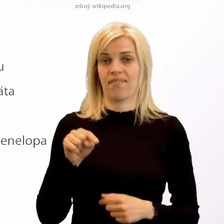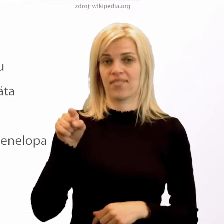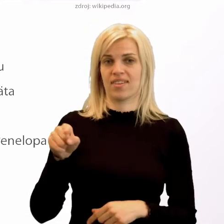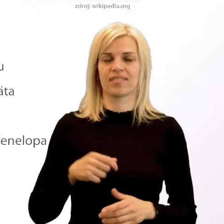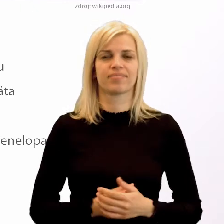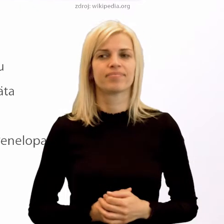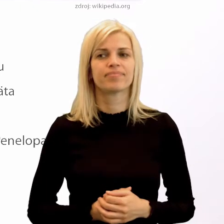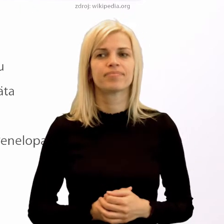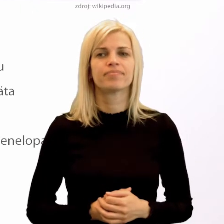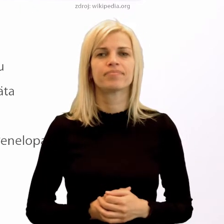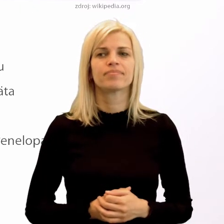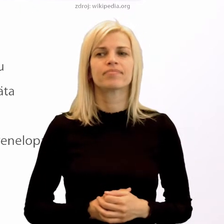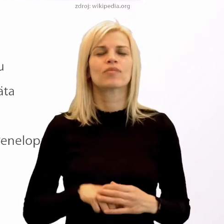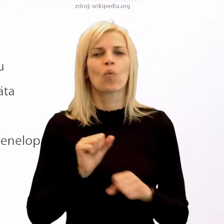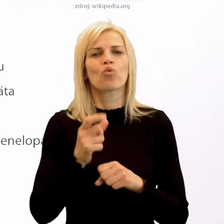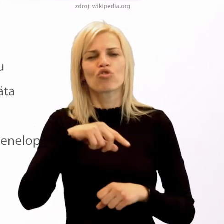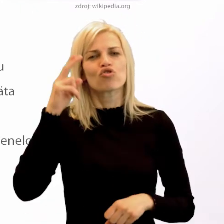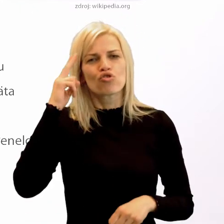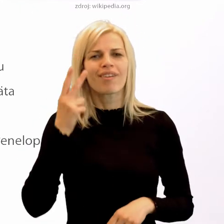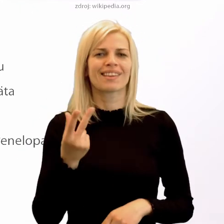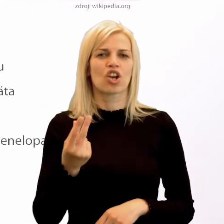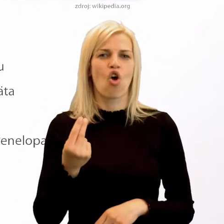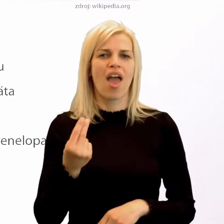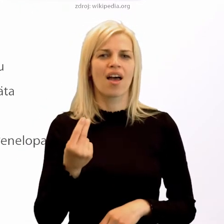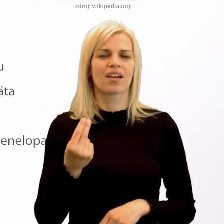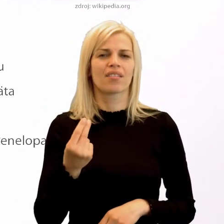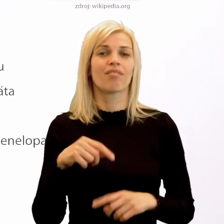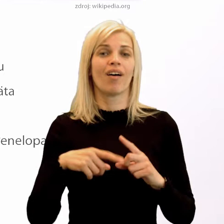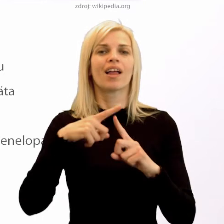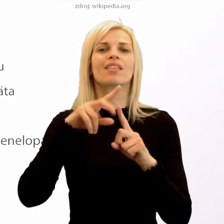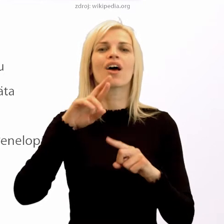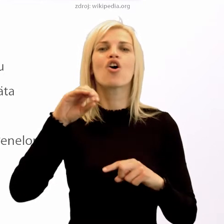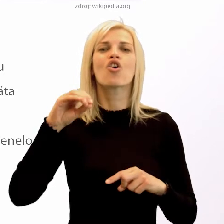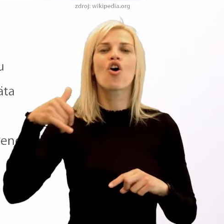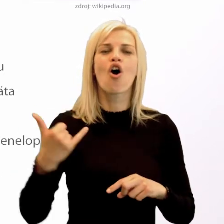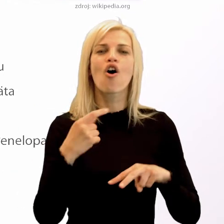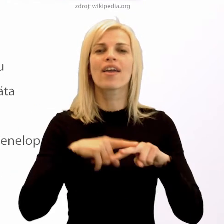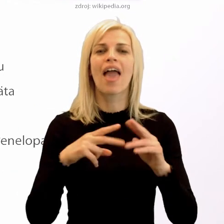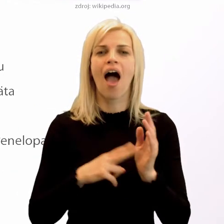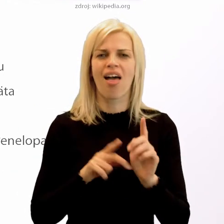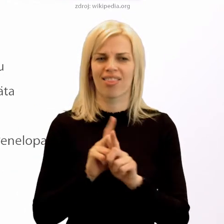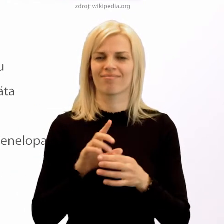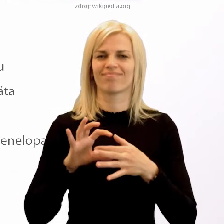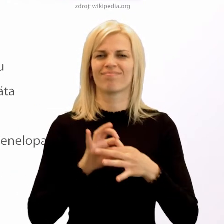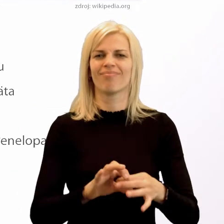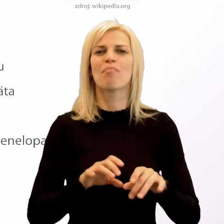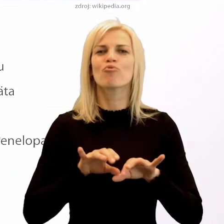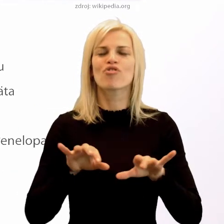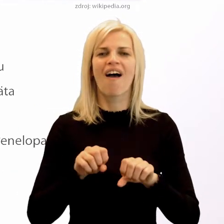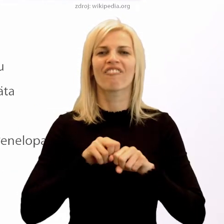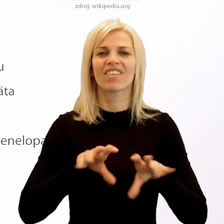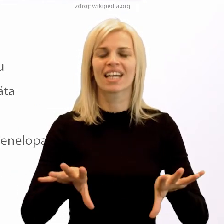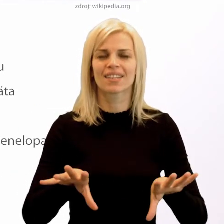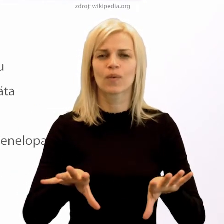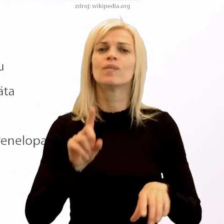asi najbližší Trojan, vírus, ktorý nápada vaše počítače. Ale viete, kde je koreň jeho histórie? Je práve v